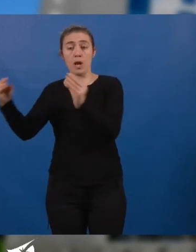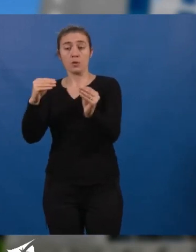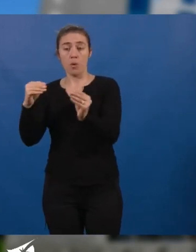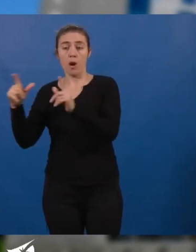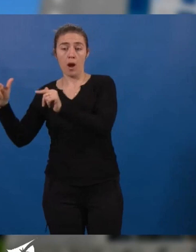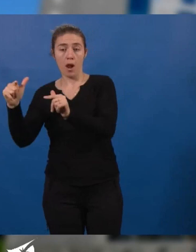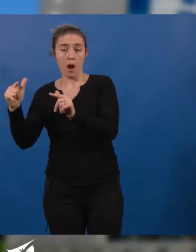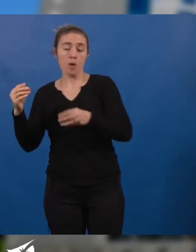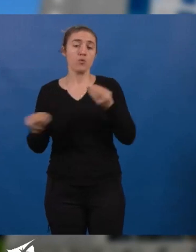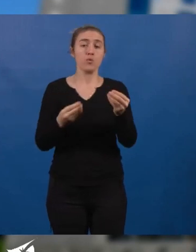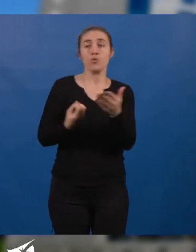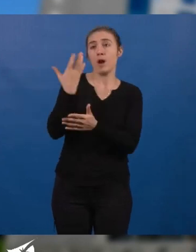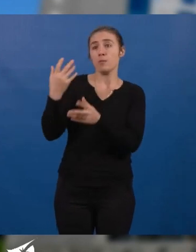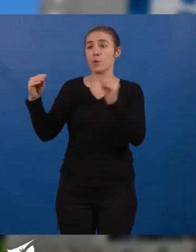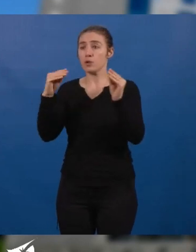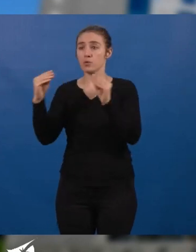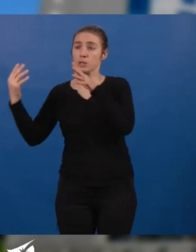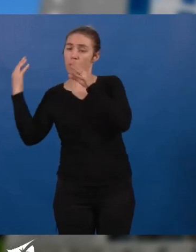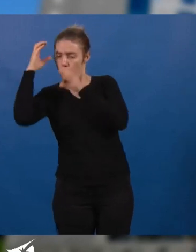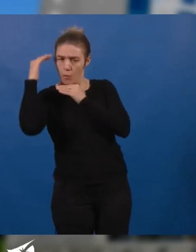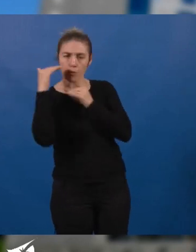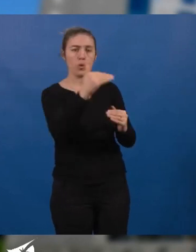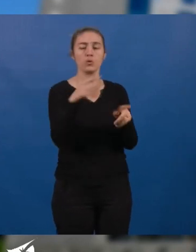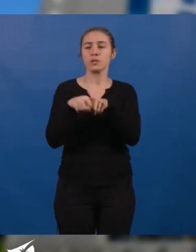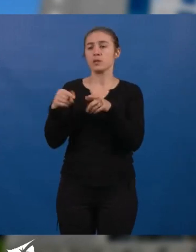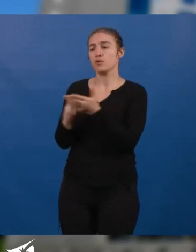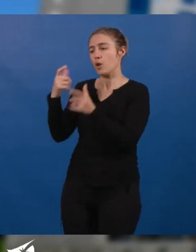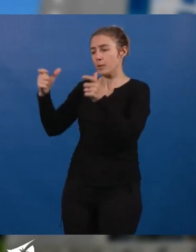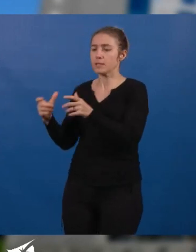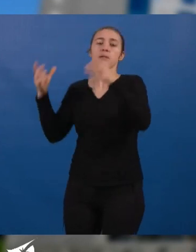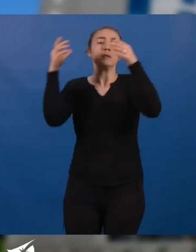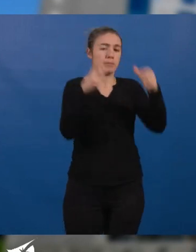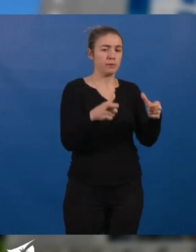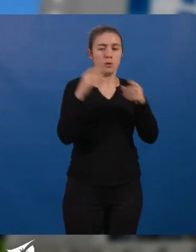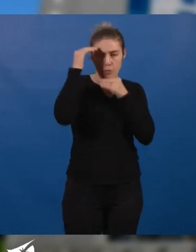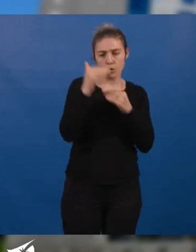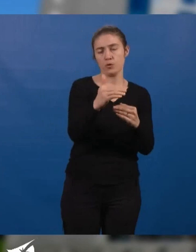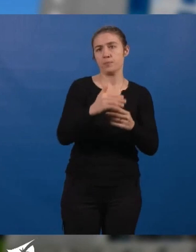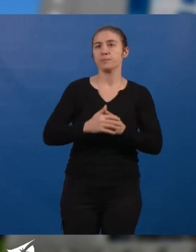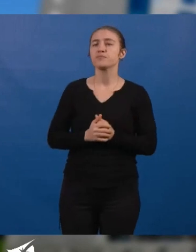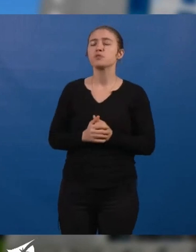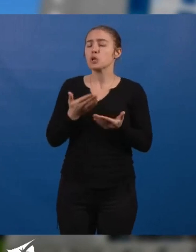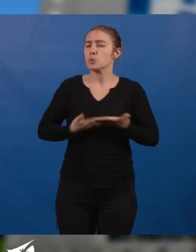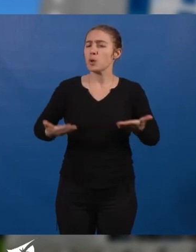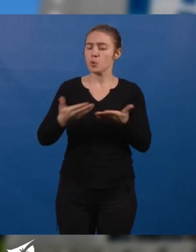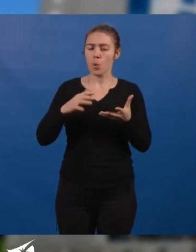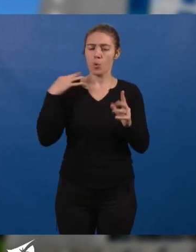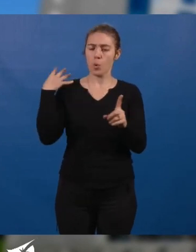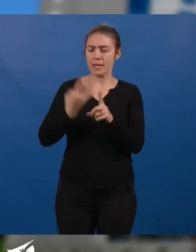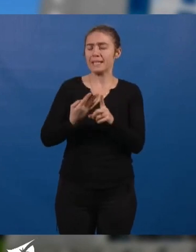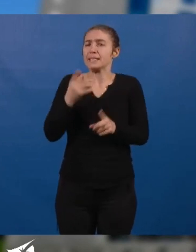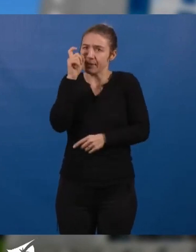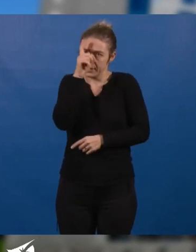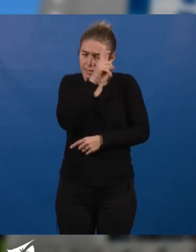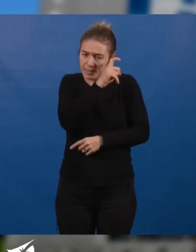là comme des nouvelles populations et des nouvelles entreprises. Parce qu'à vrai dire, malgré un contexte difficile, nous continuons